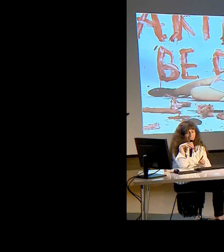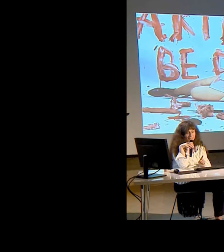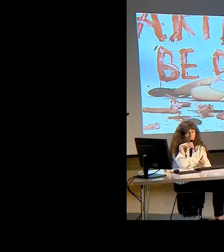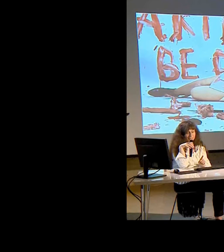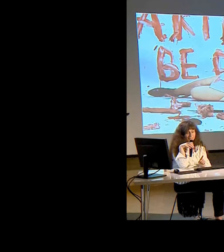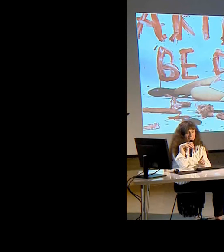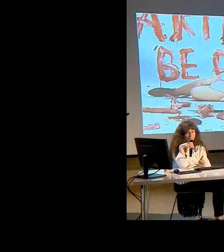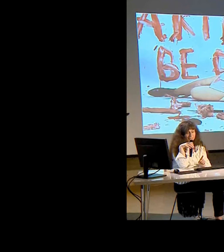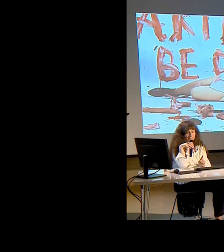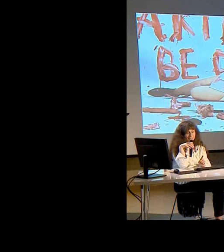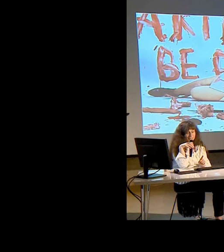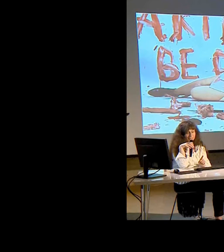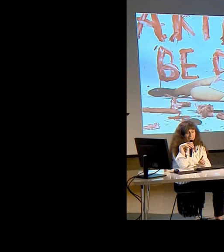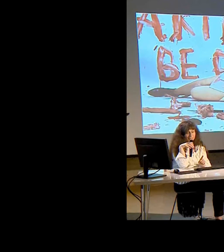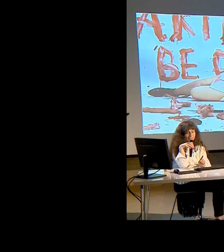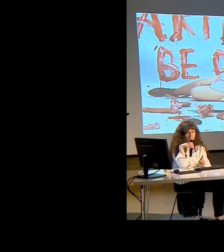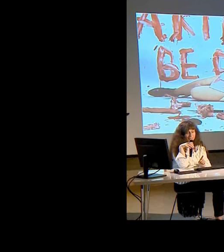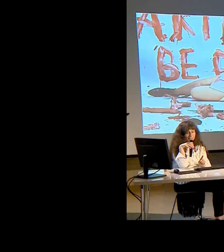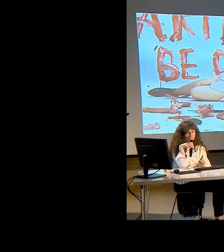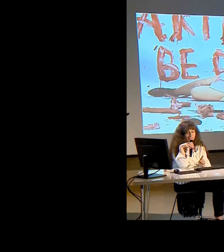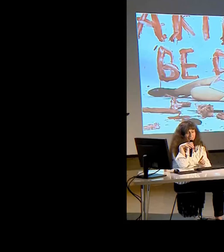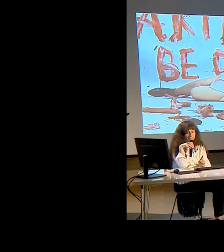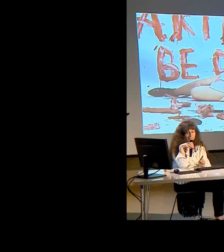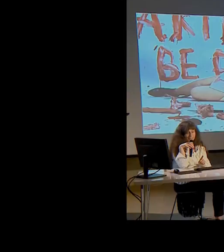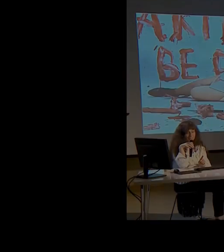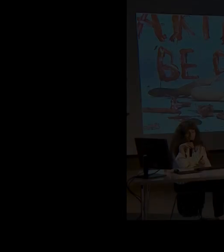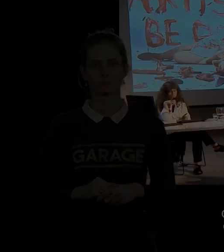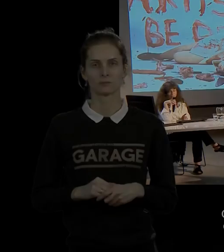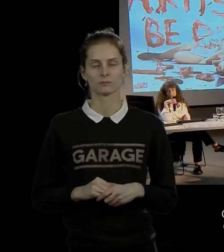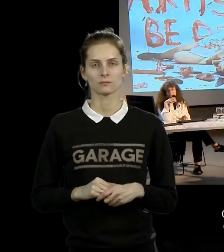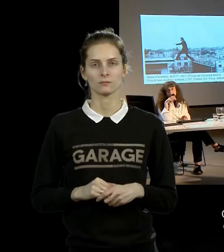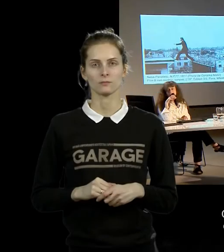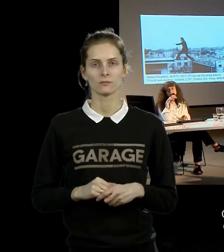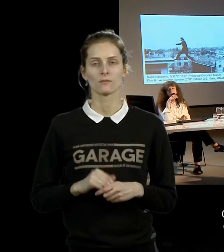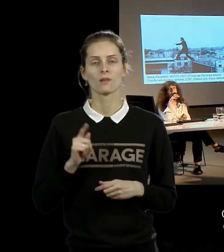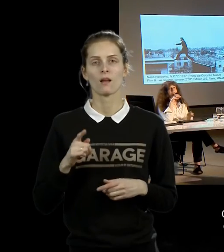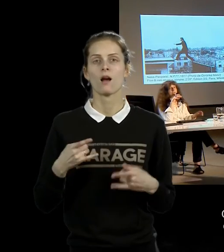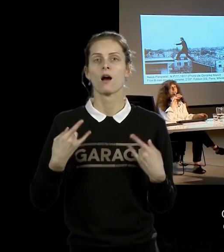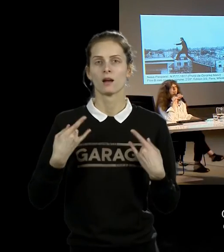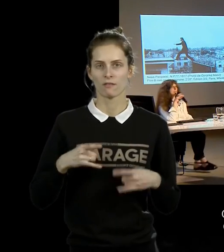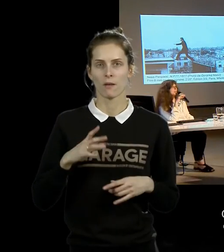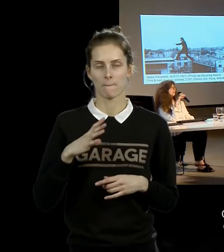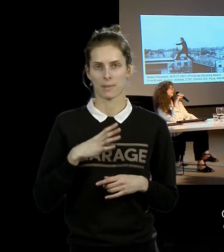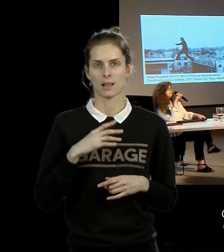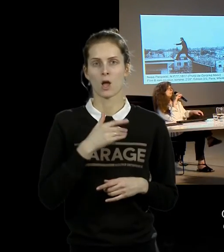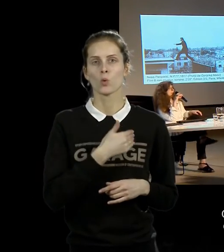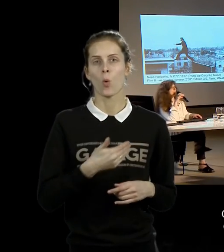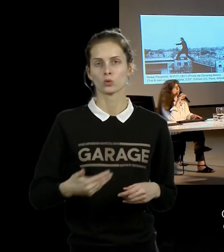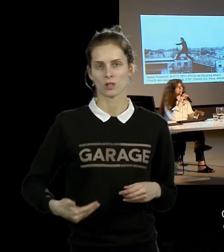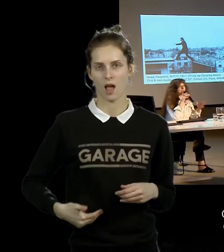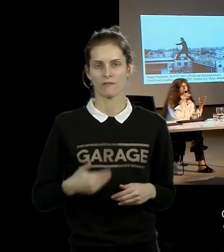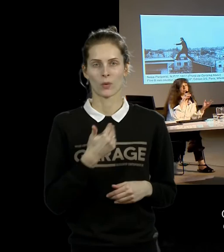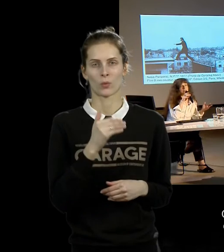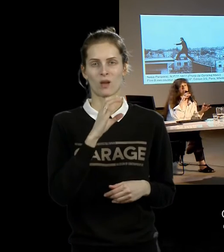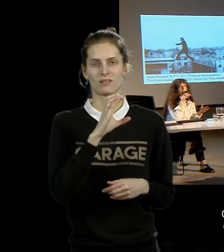рядом лежат несколько ножей, кости и куски мяса. Родилась она, как я уже сказала, в Советской Югославии, и